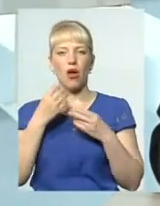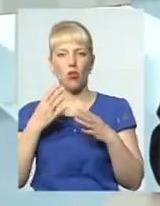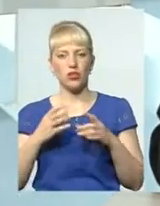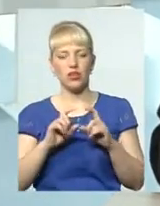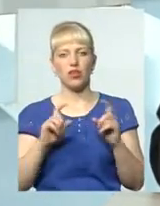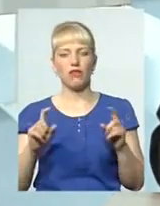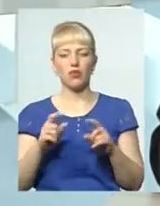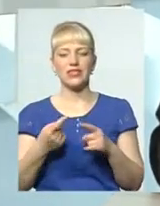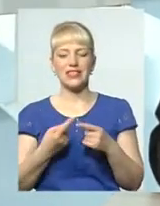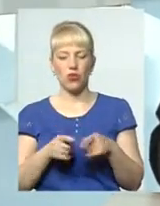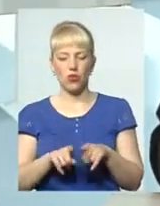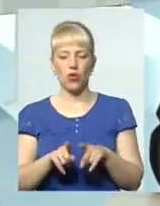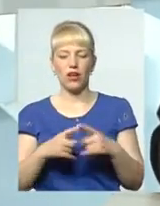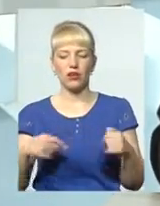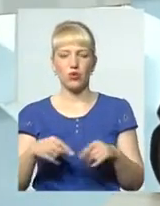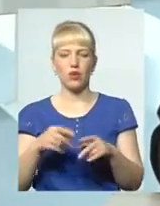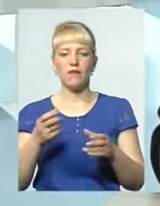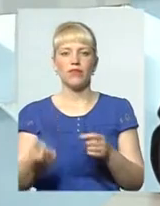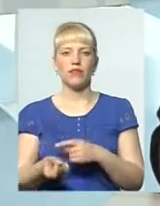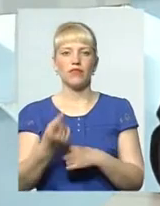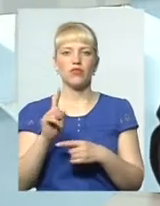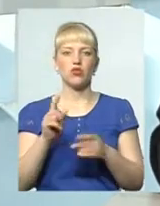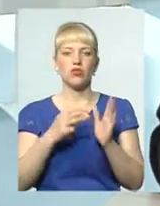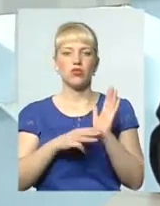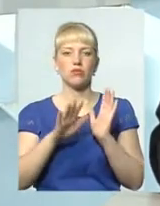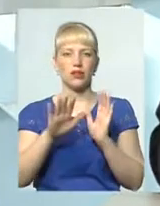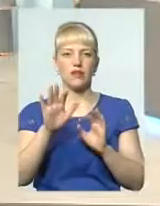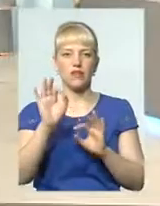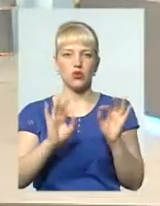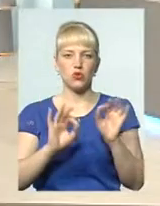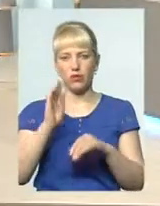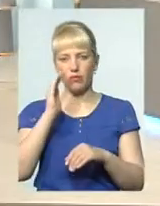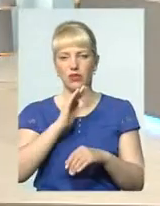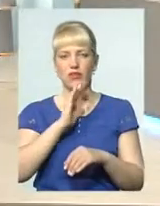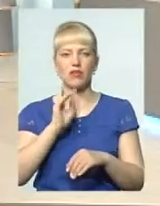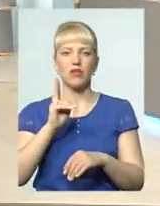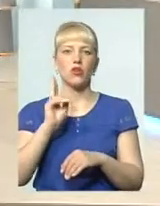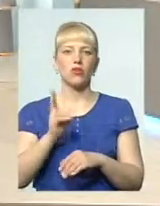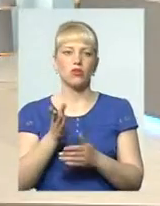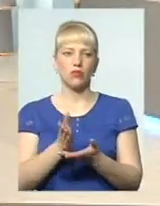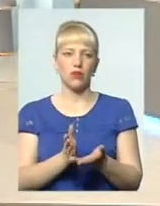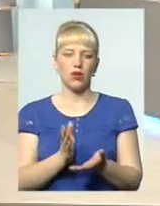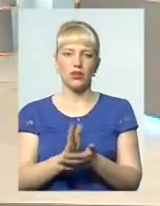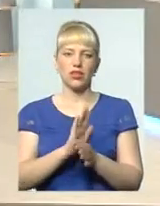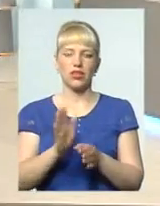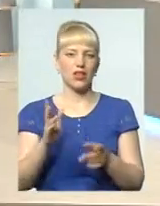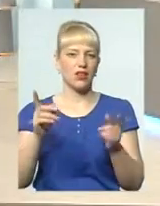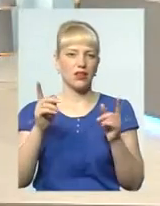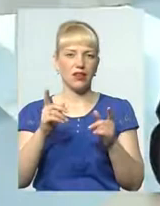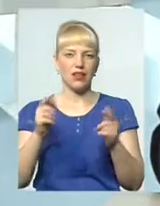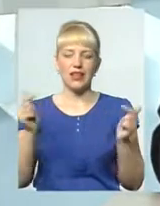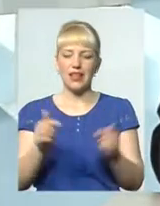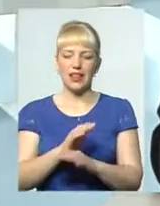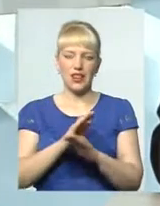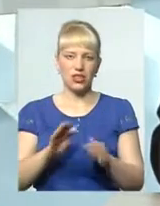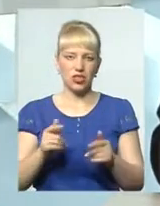моніторинг і виявилося, що 85% батьків, які мають неналежне утримання дітей, це